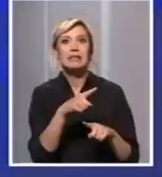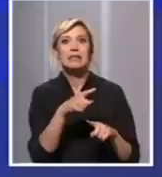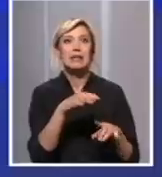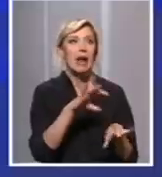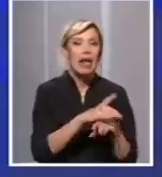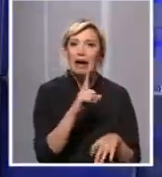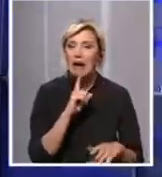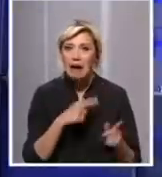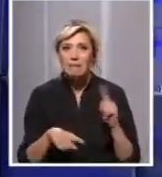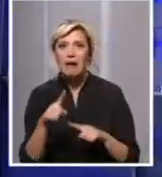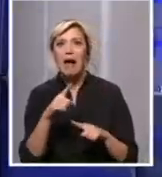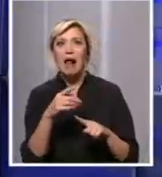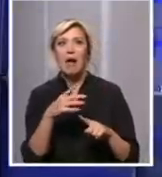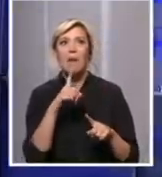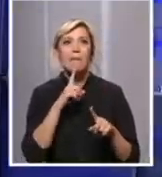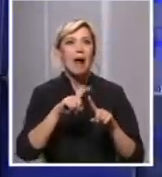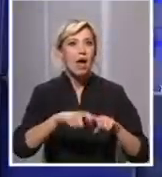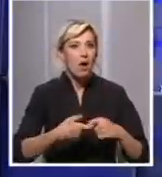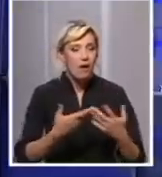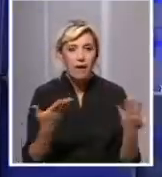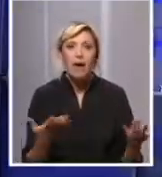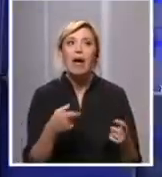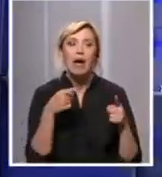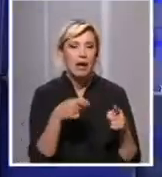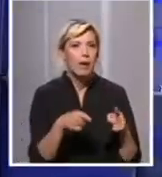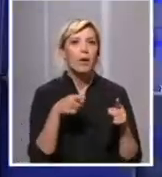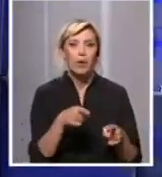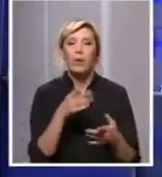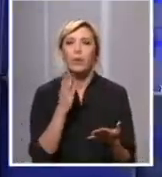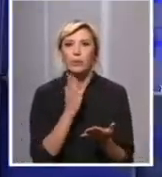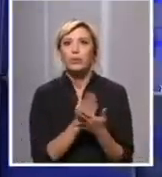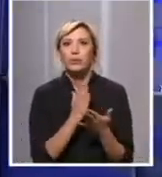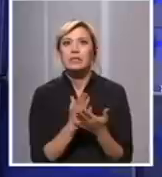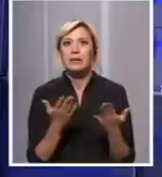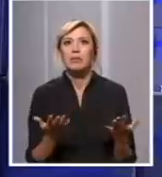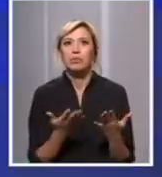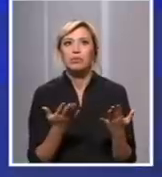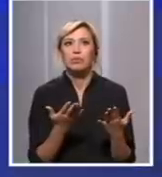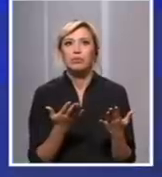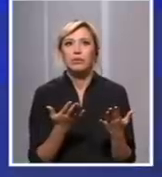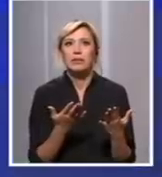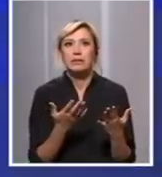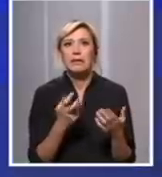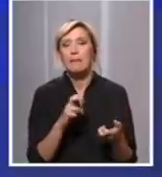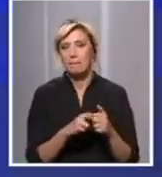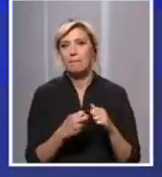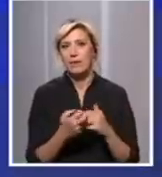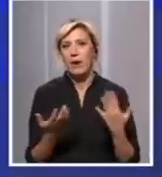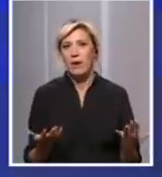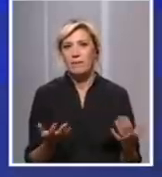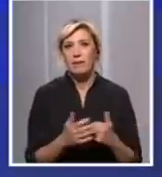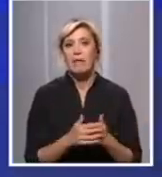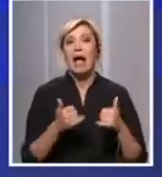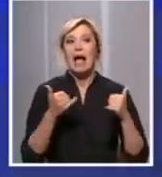pruži zaštita u tom momentu, onda tu nekako ste uvek par koraka iza. Sada idemo u